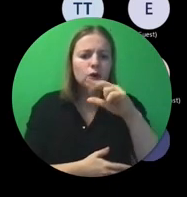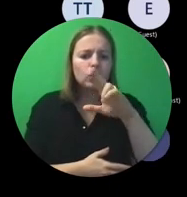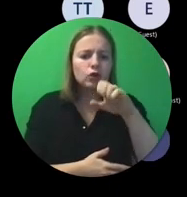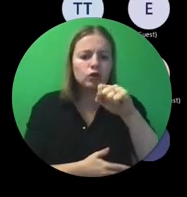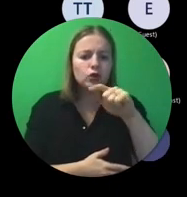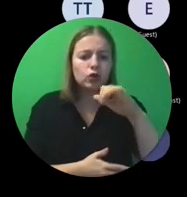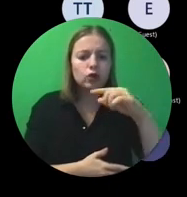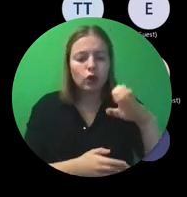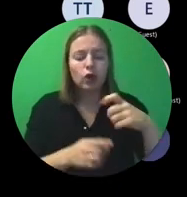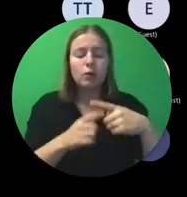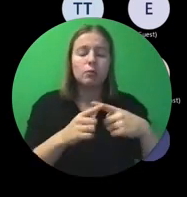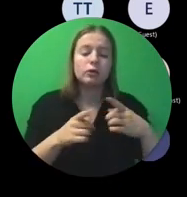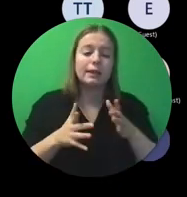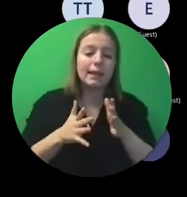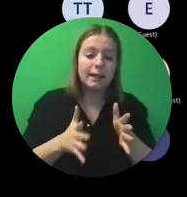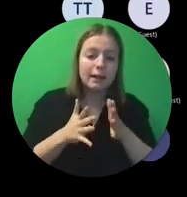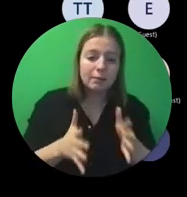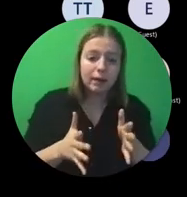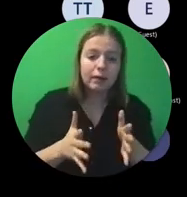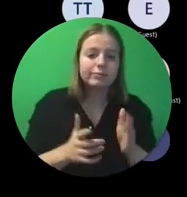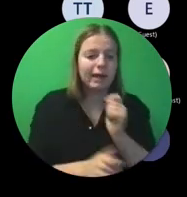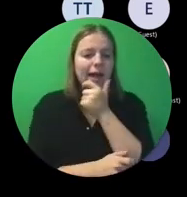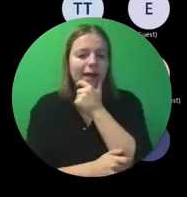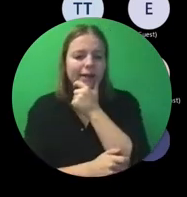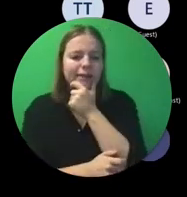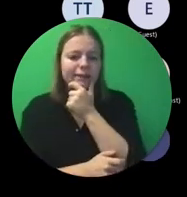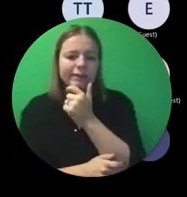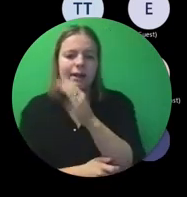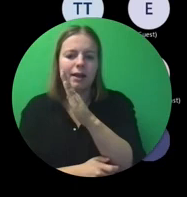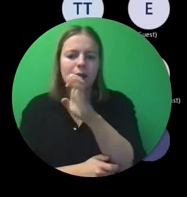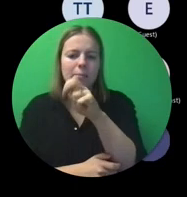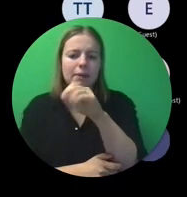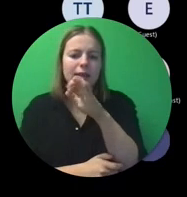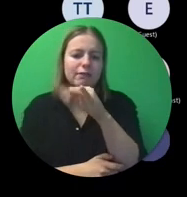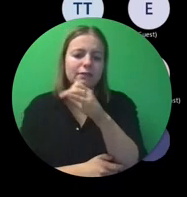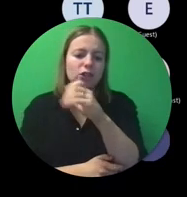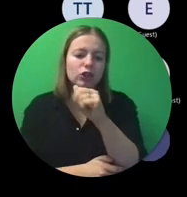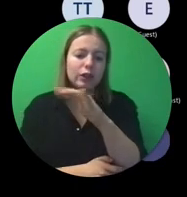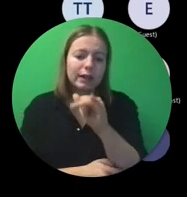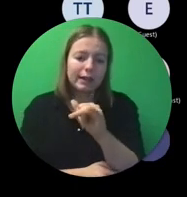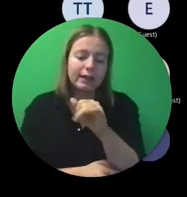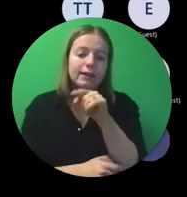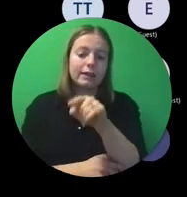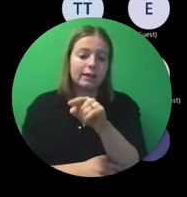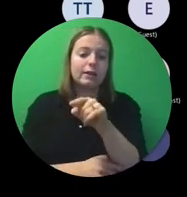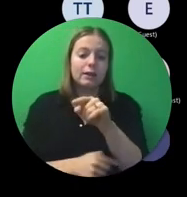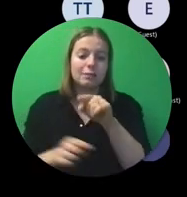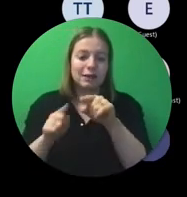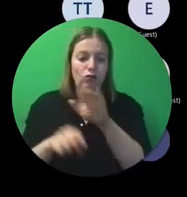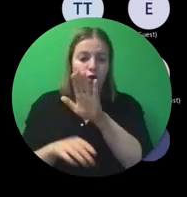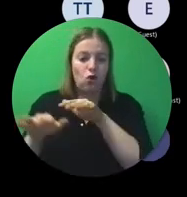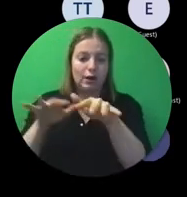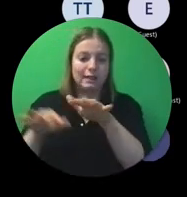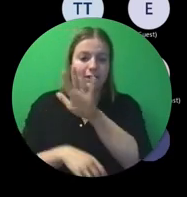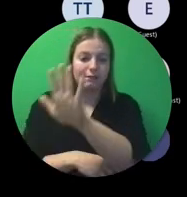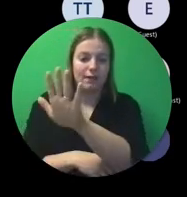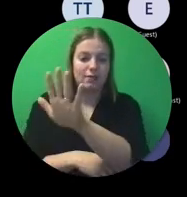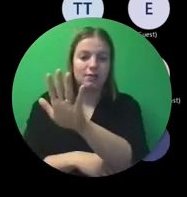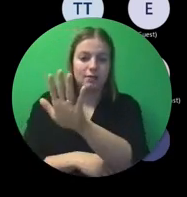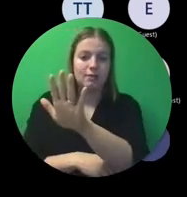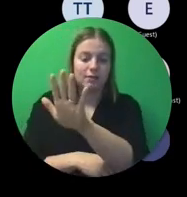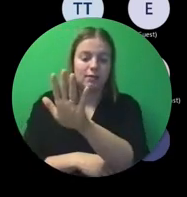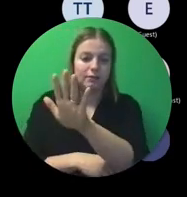deelnemer of beneficiary en participant. De begunstigde, dat is uw organisatie. Dat is onze